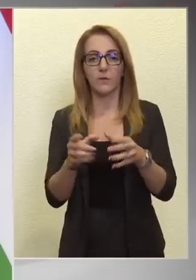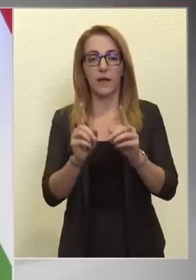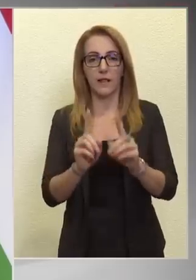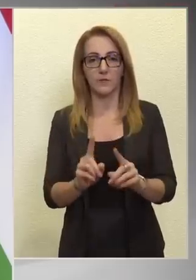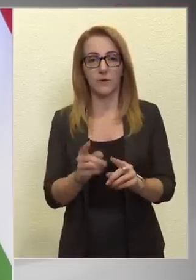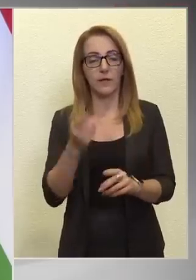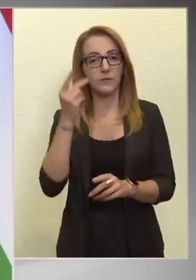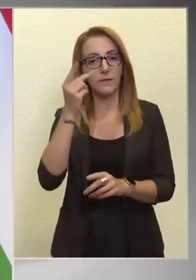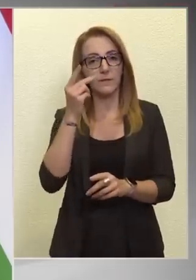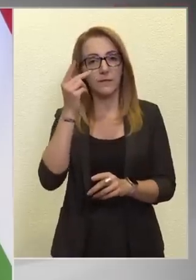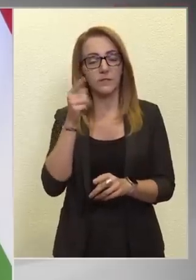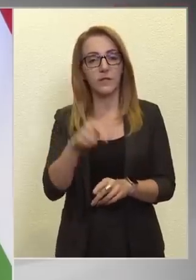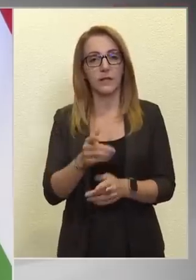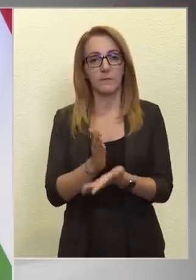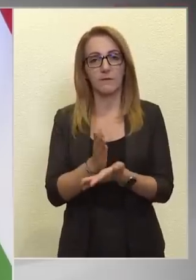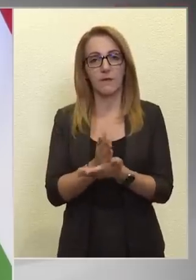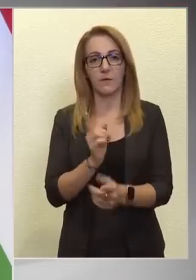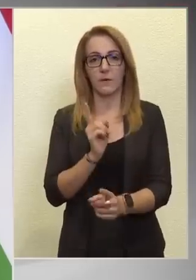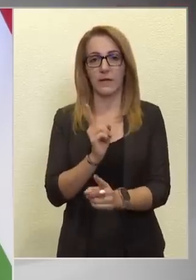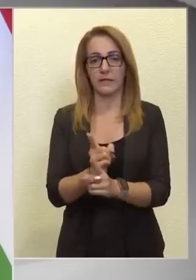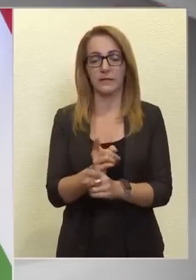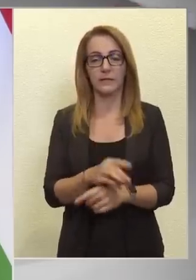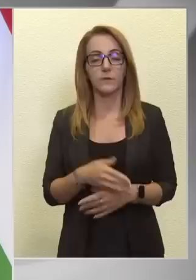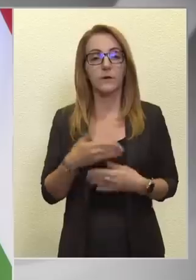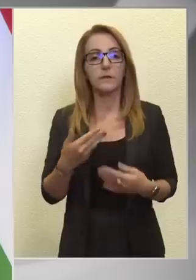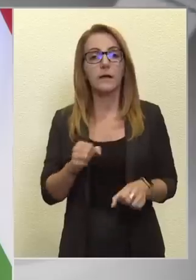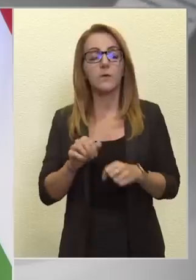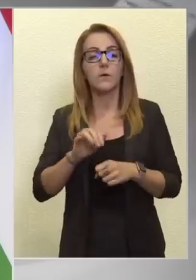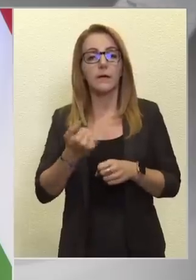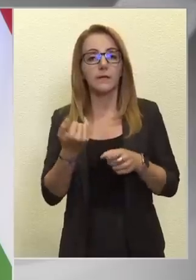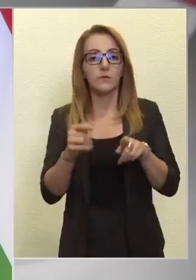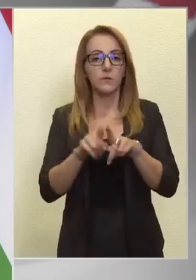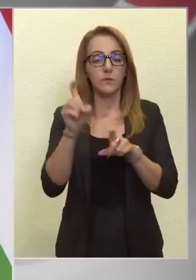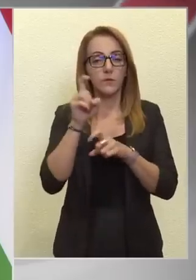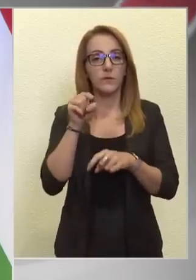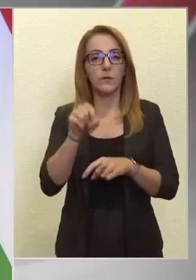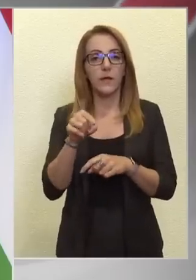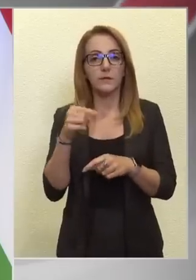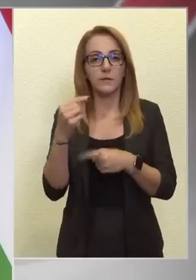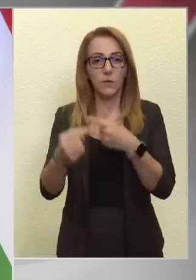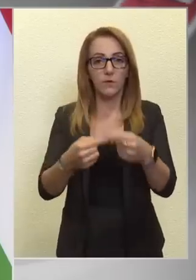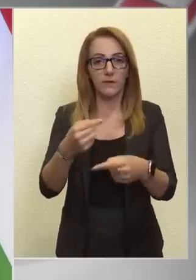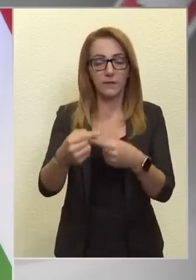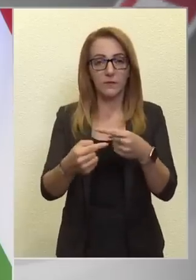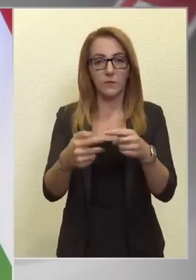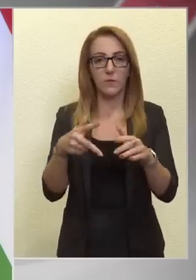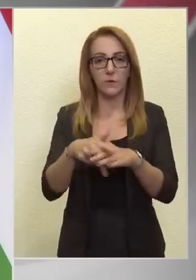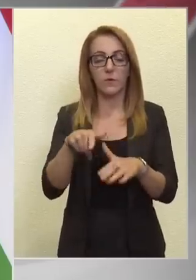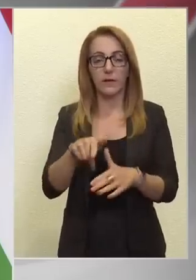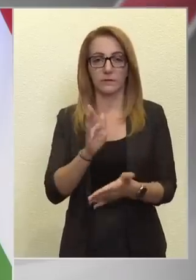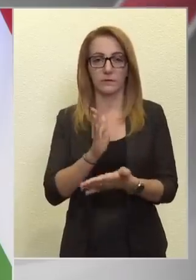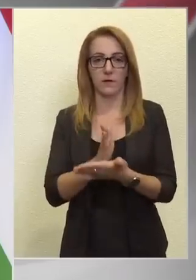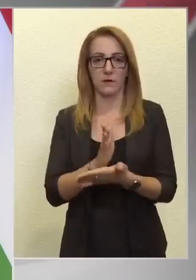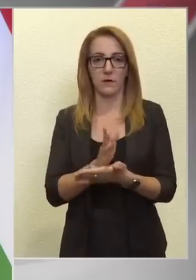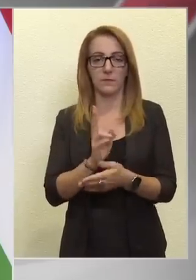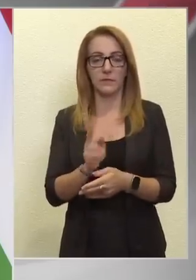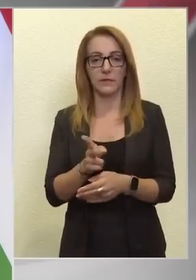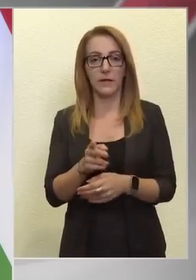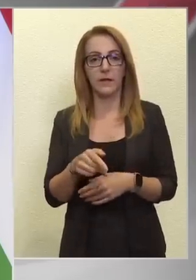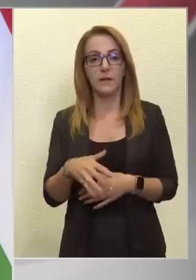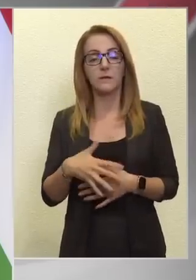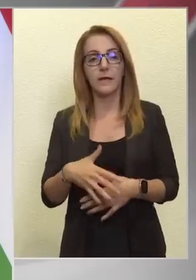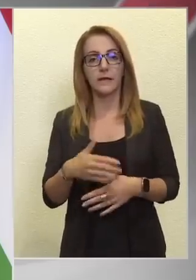természetesen megfelejtettünk vele. Tehát akkor a kormány is úgy gondolja, hogy ez egy követendő dolog, és ezt alkalmazni kell a